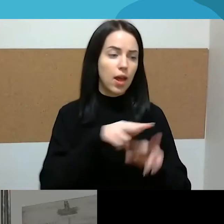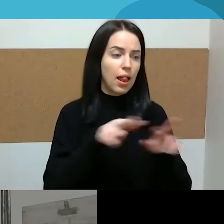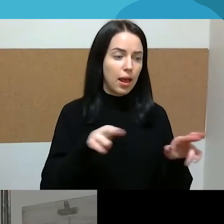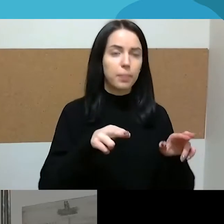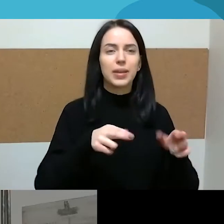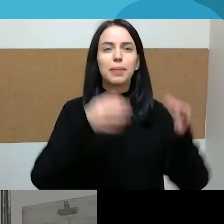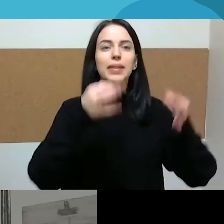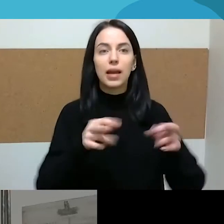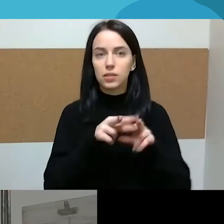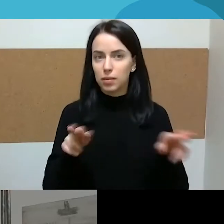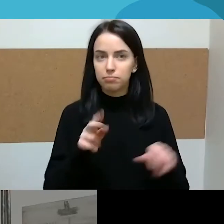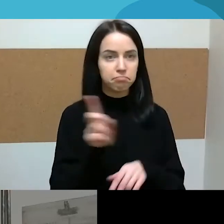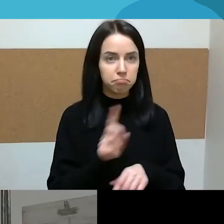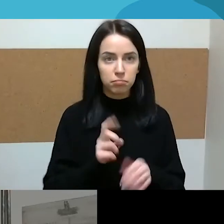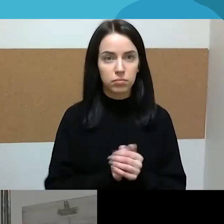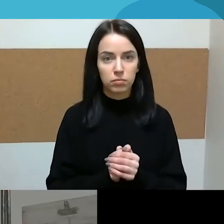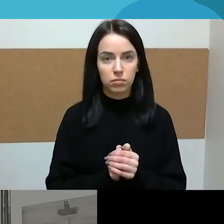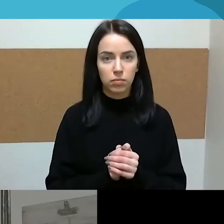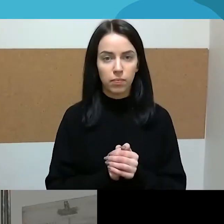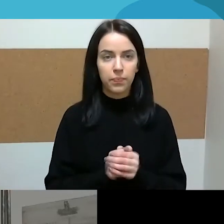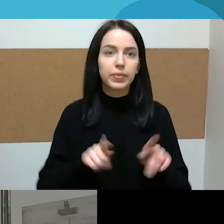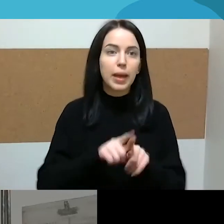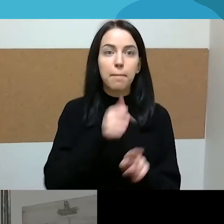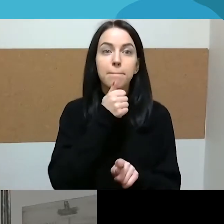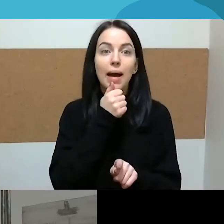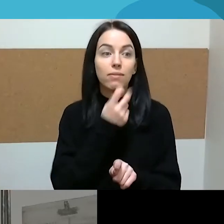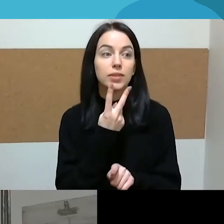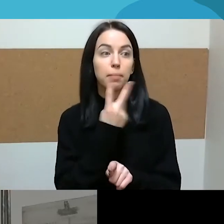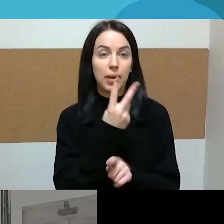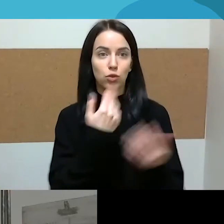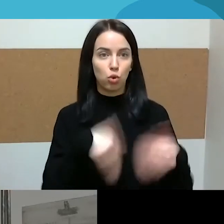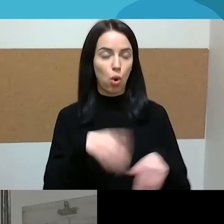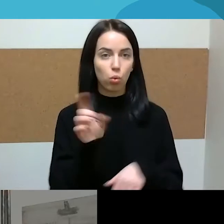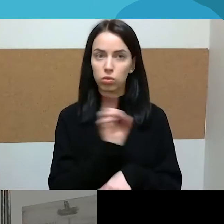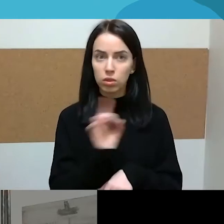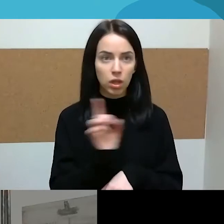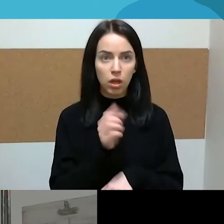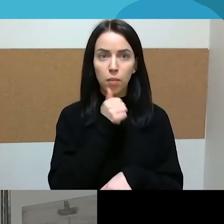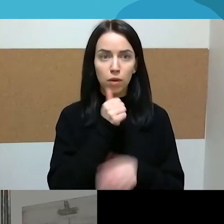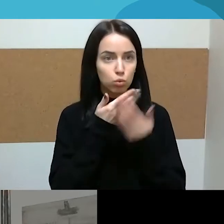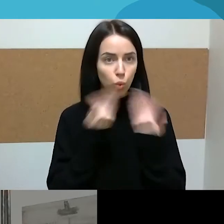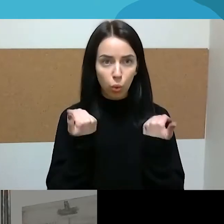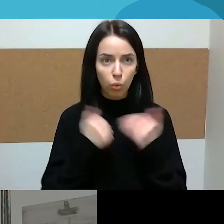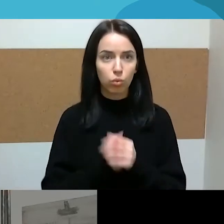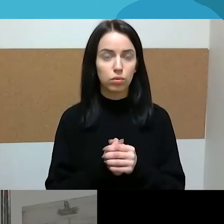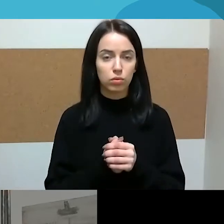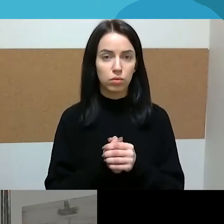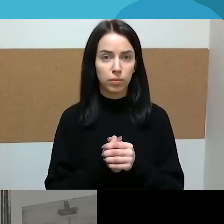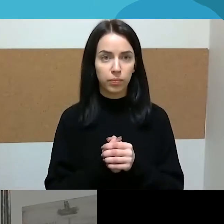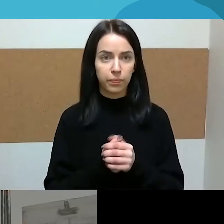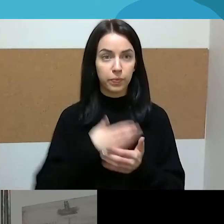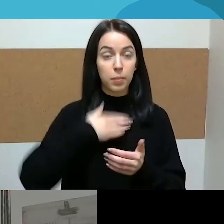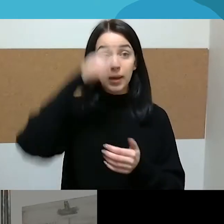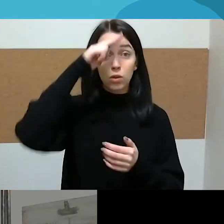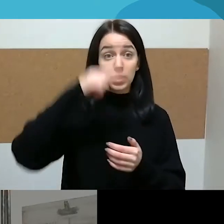lygios ir aš turėjau kažkokį pavyzdį. Tai annaip to, aš tikrai neturėjau tokio pavyzdžio, kad ir mano tėvas būtų